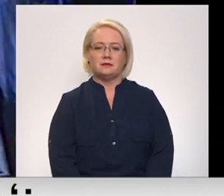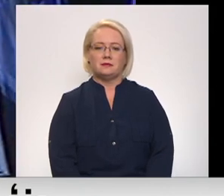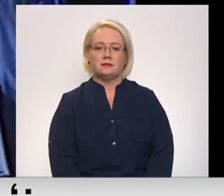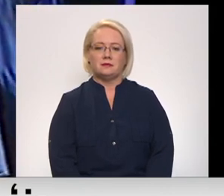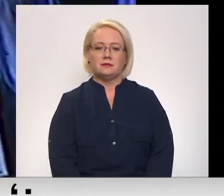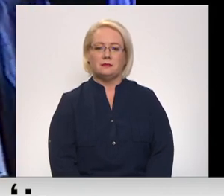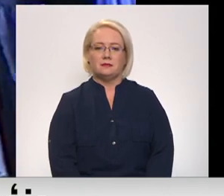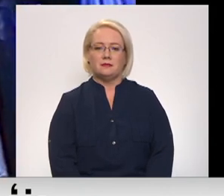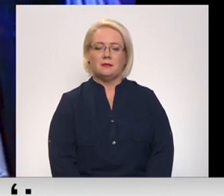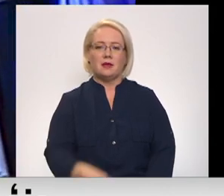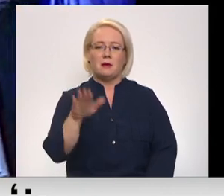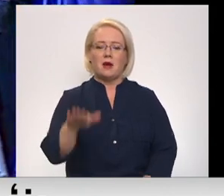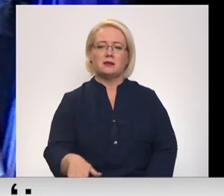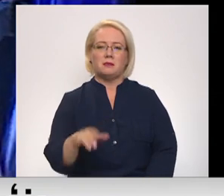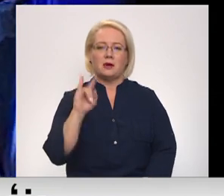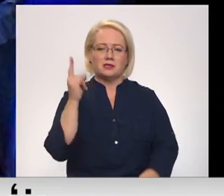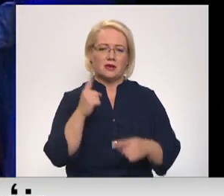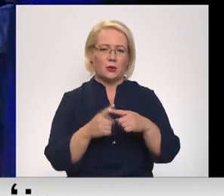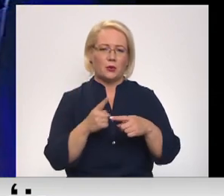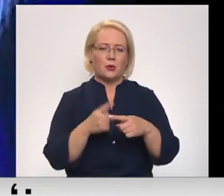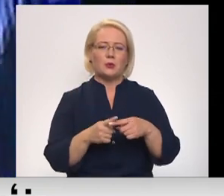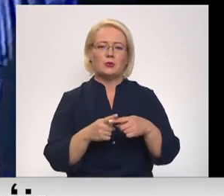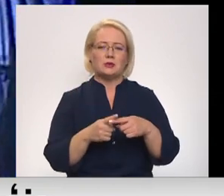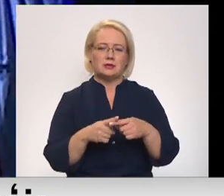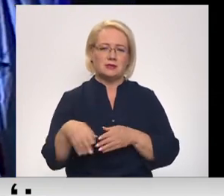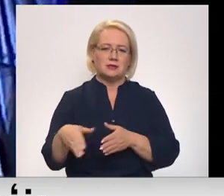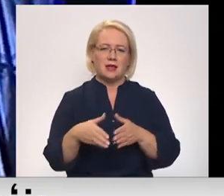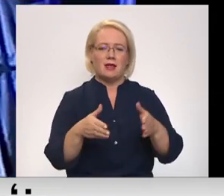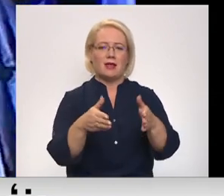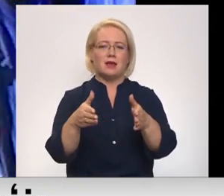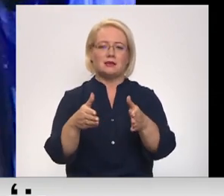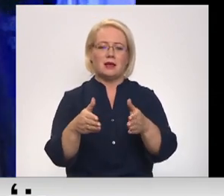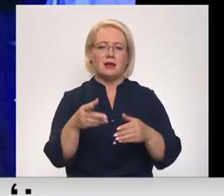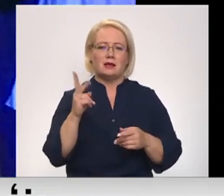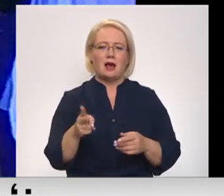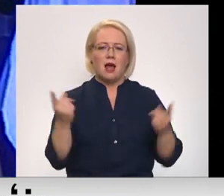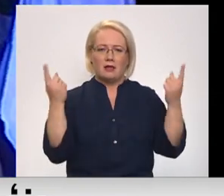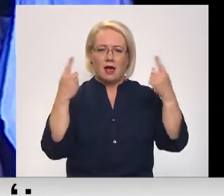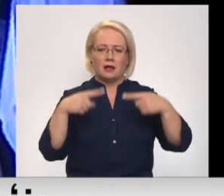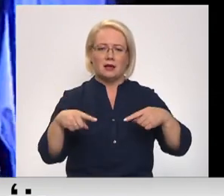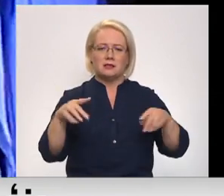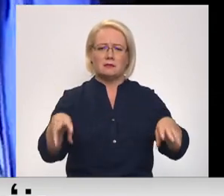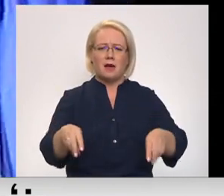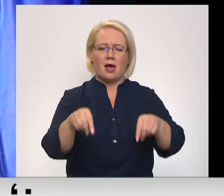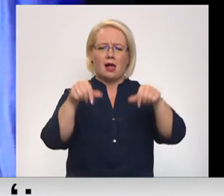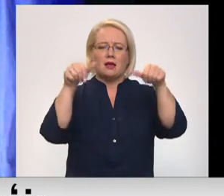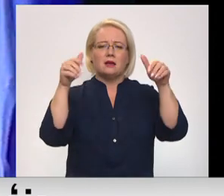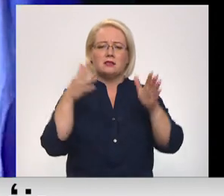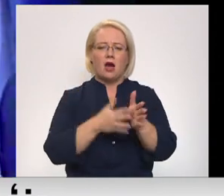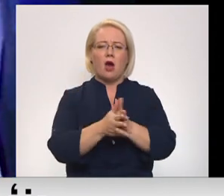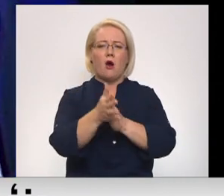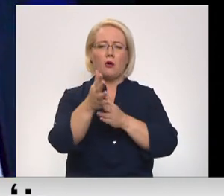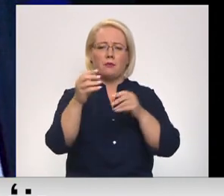Māc pērniņš grūs zelēs, kā laikstams mīotis teg,